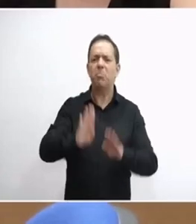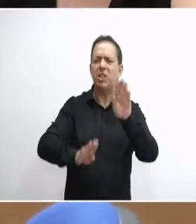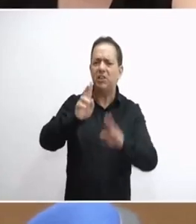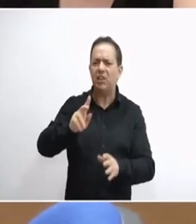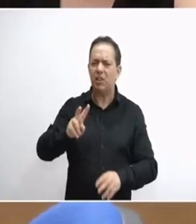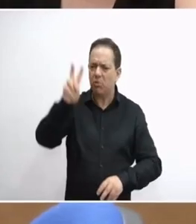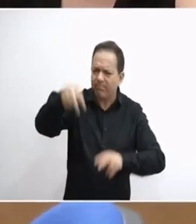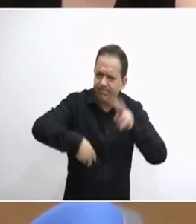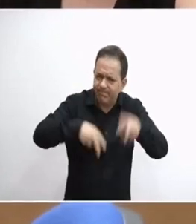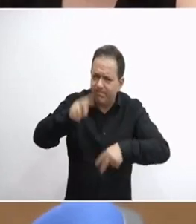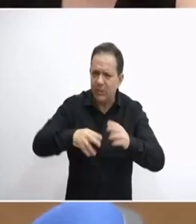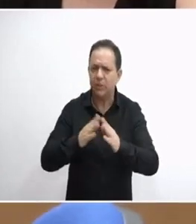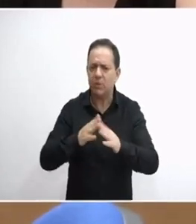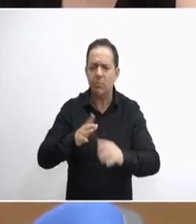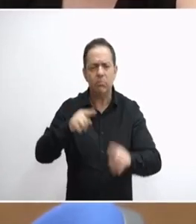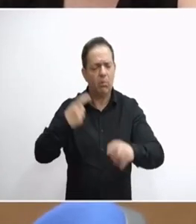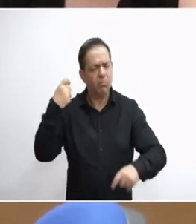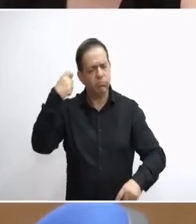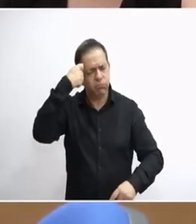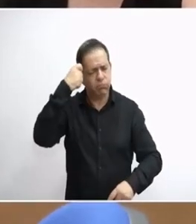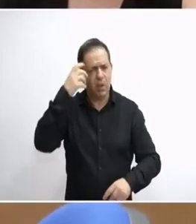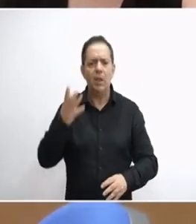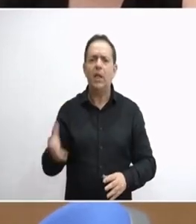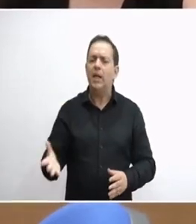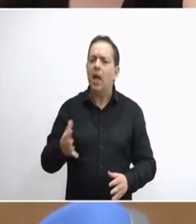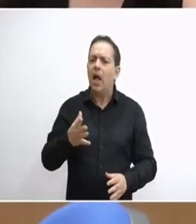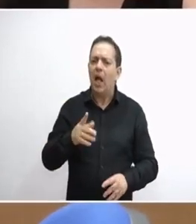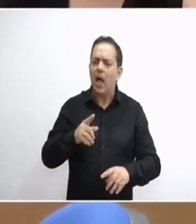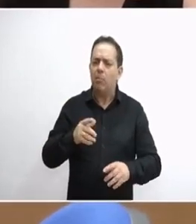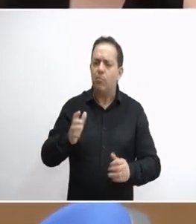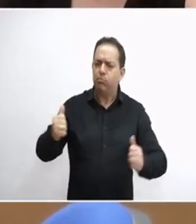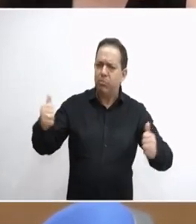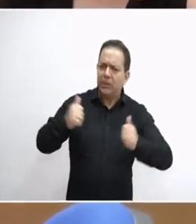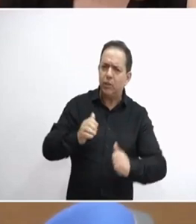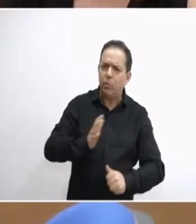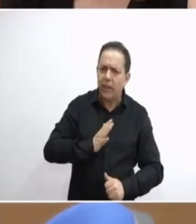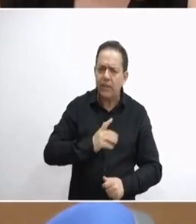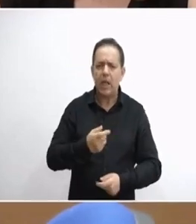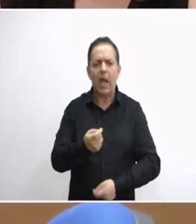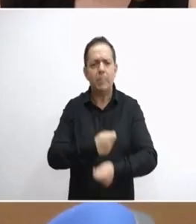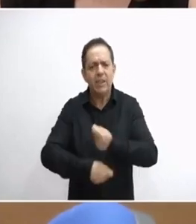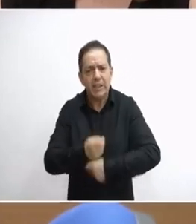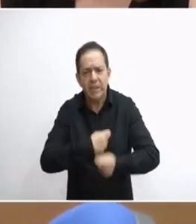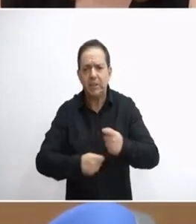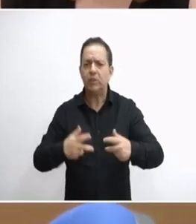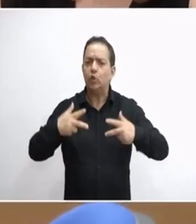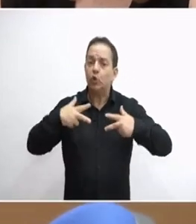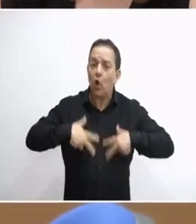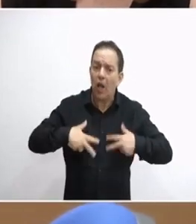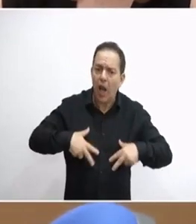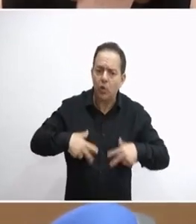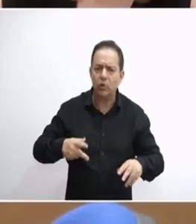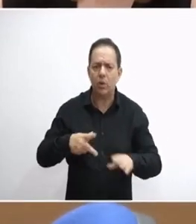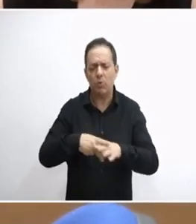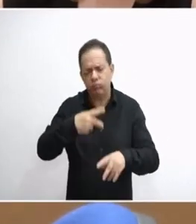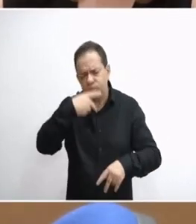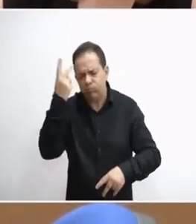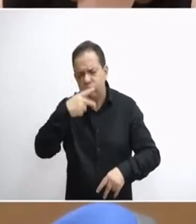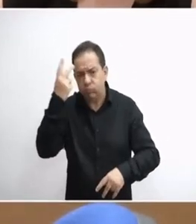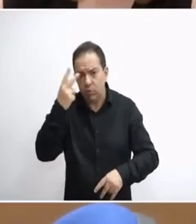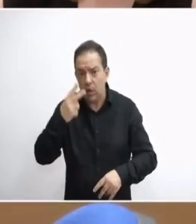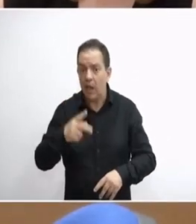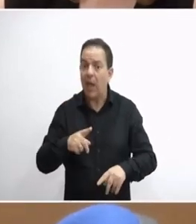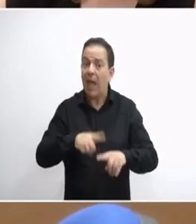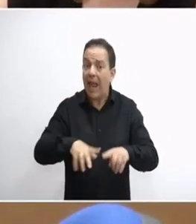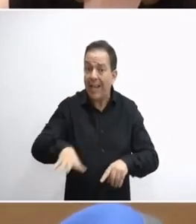Ουσιαστικά βλέπουμε μια επικυριαρχία πάνω στον πολίτη, στην επιχειρηματικότητα και στο ίδιο το κράτος. Πώς μπορεί η Ελλήνων Συνέλευσης να